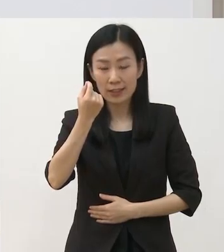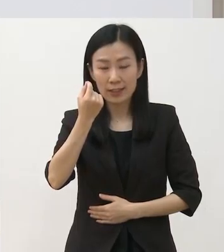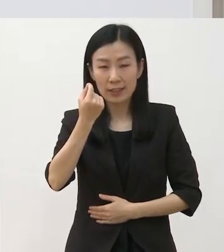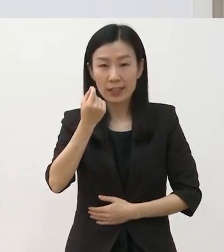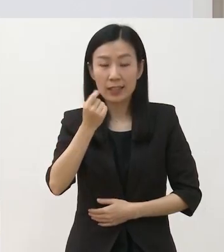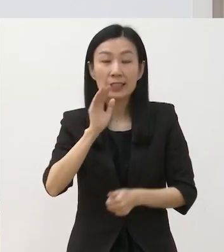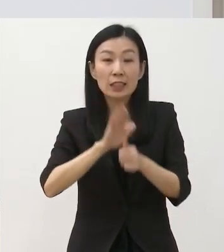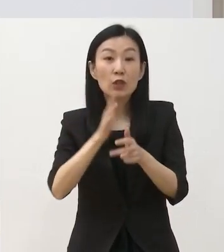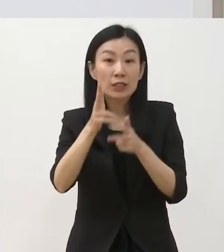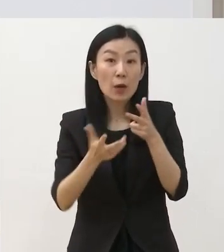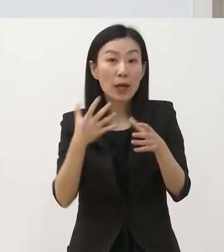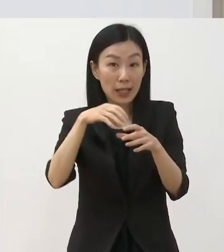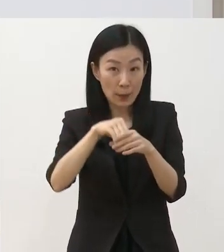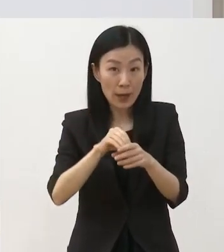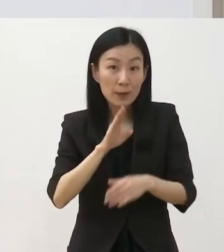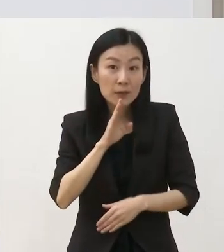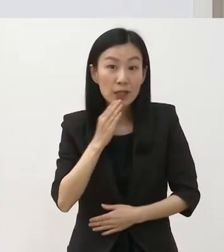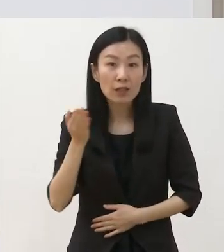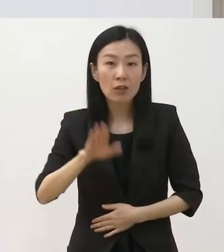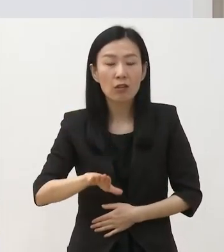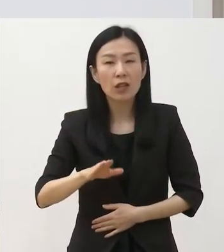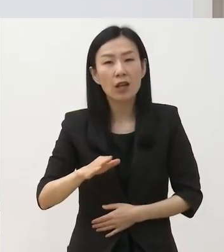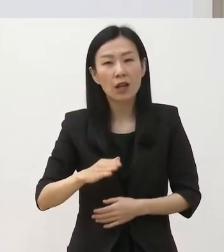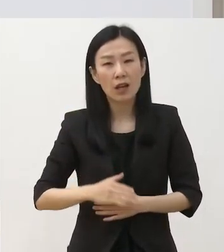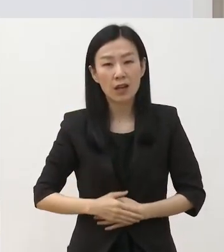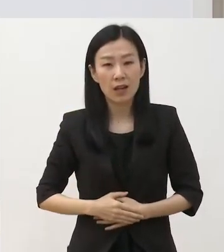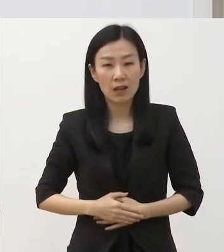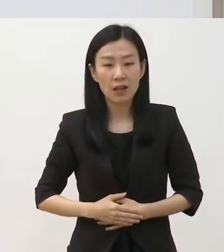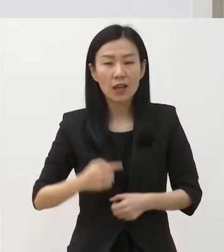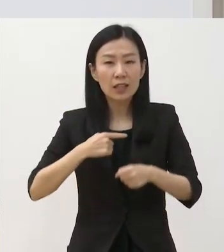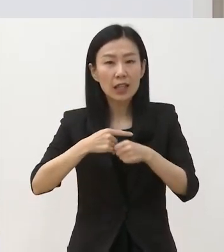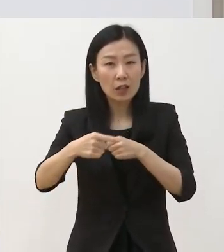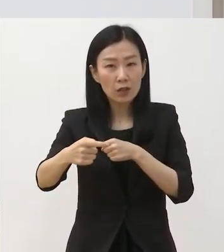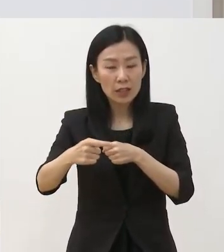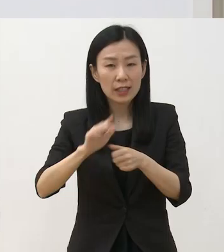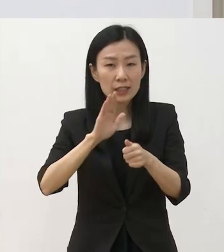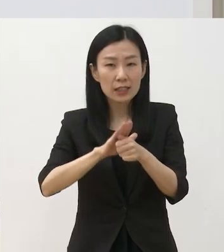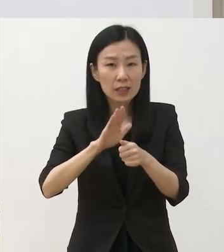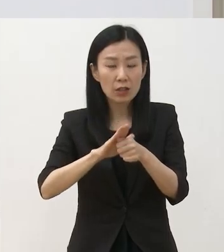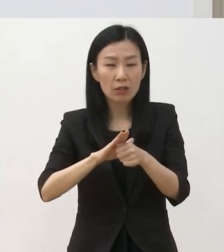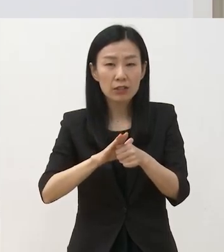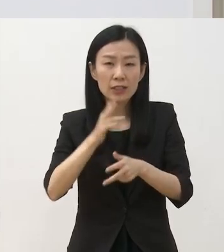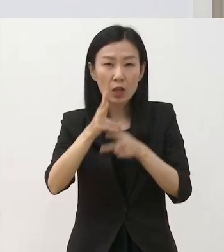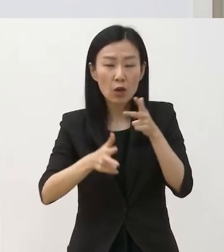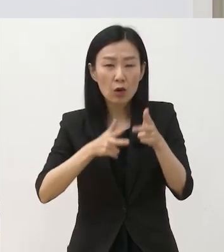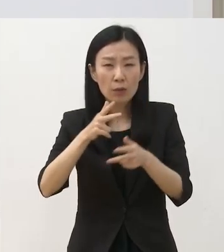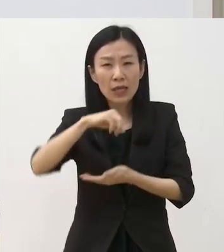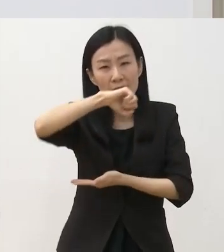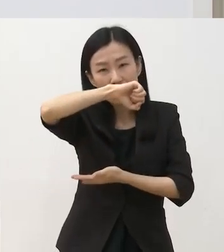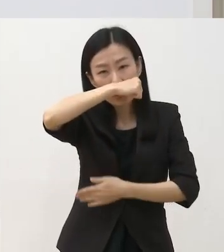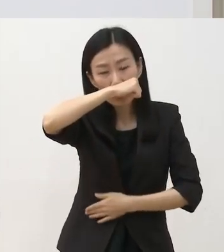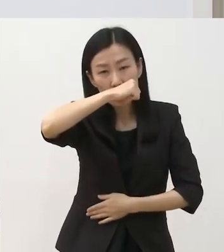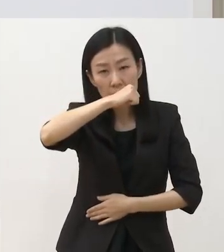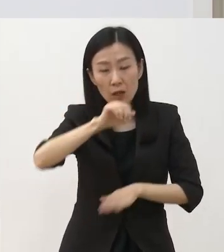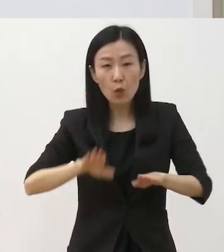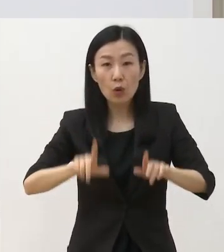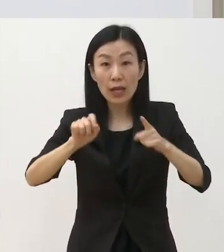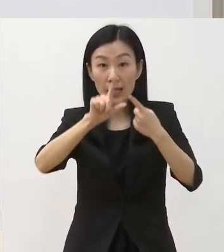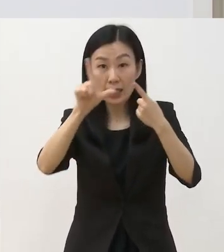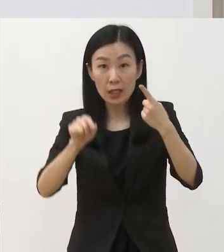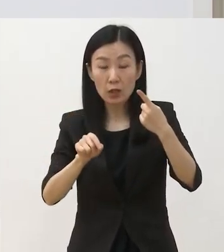그러나 내년 문예예기금 지원사업의 내용과 예산이 금년 1월 초부터